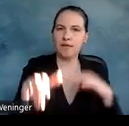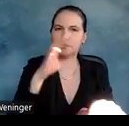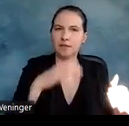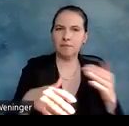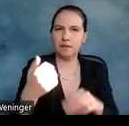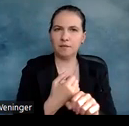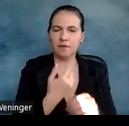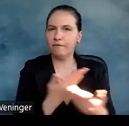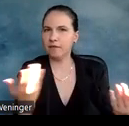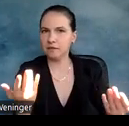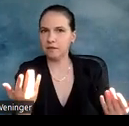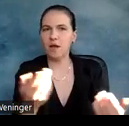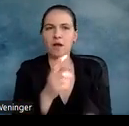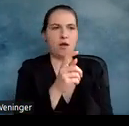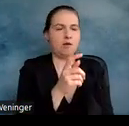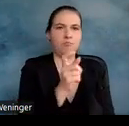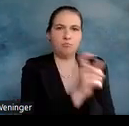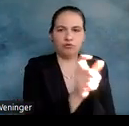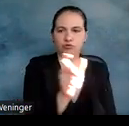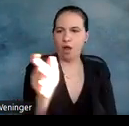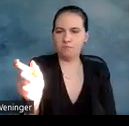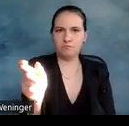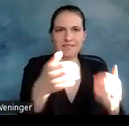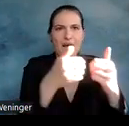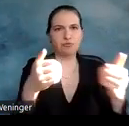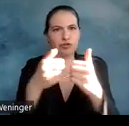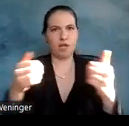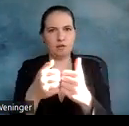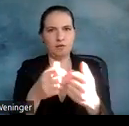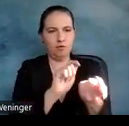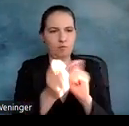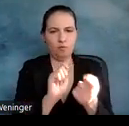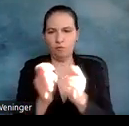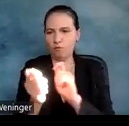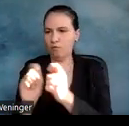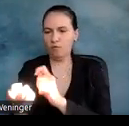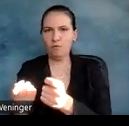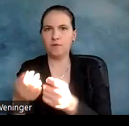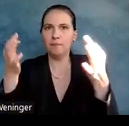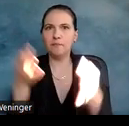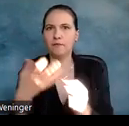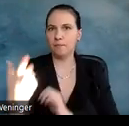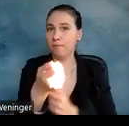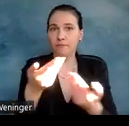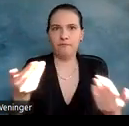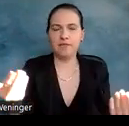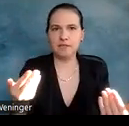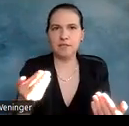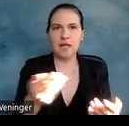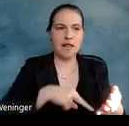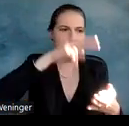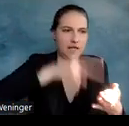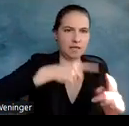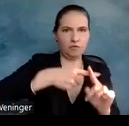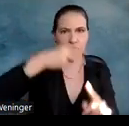Abstände zwischen bestimmten Buchstaben in der Leseaufgabe veränderte und stellte darüber fest, dass Lesen und Verstehen